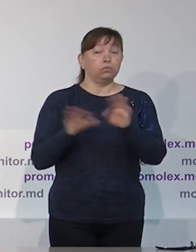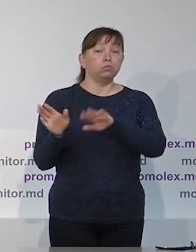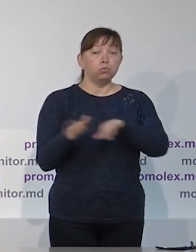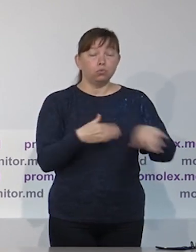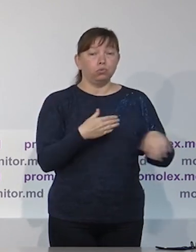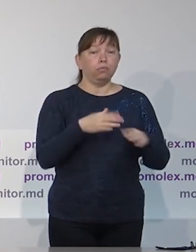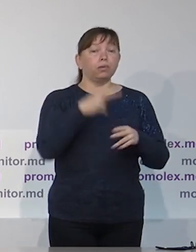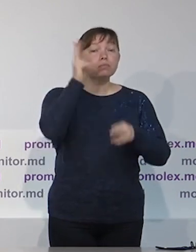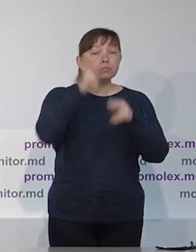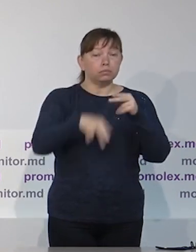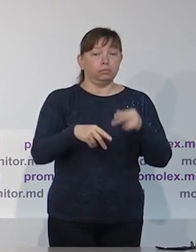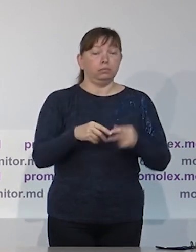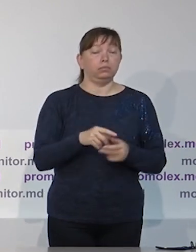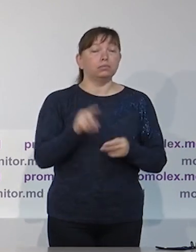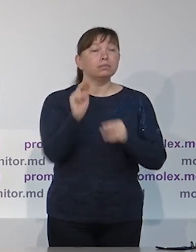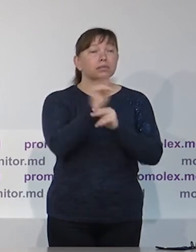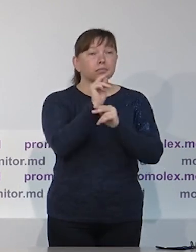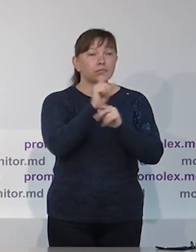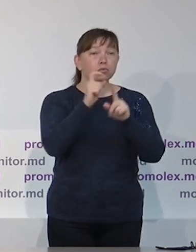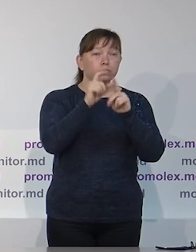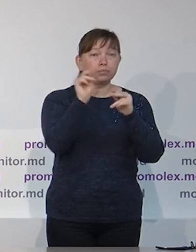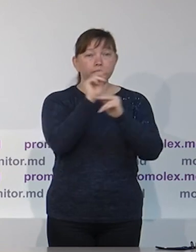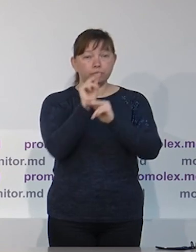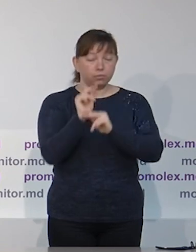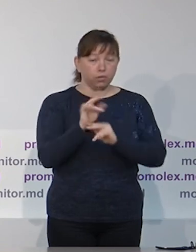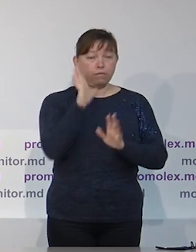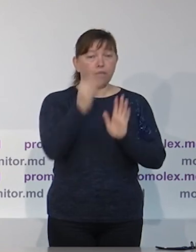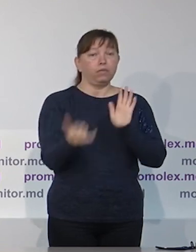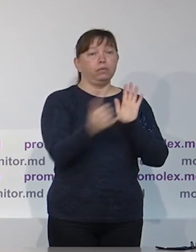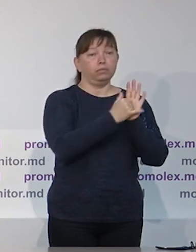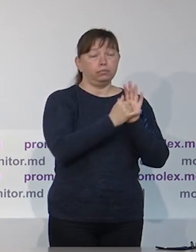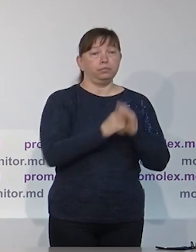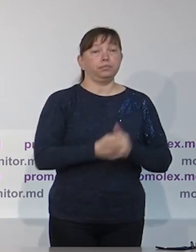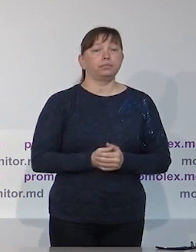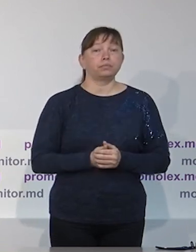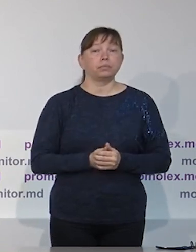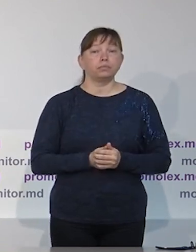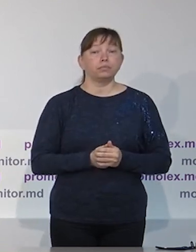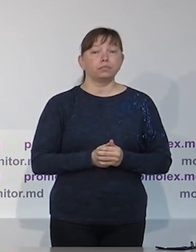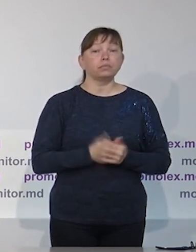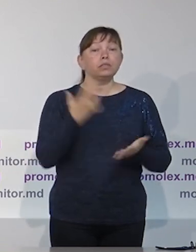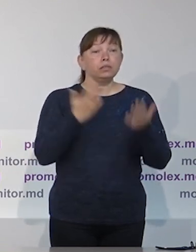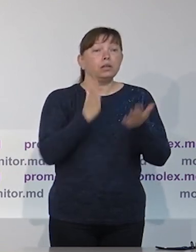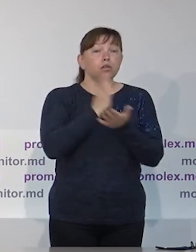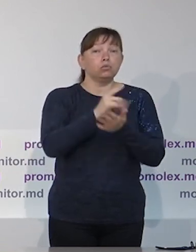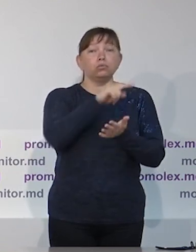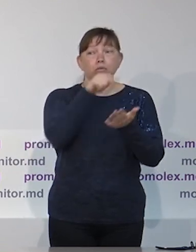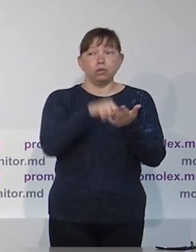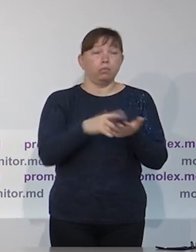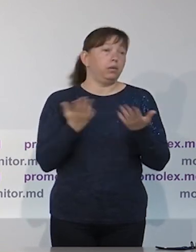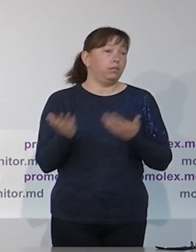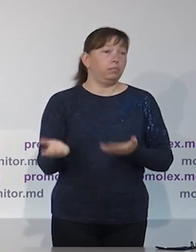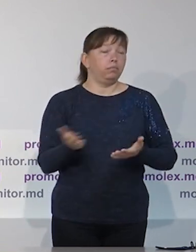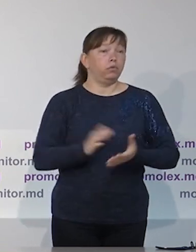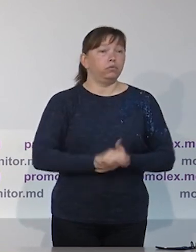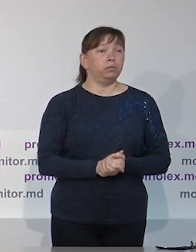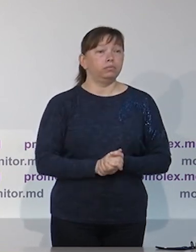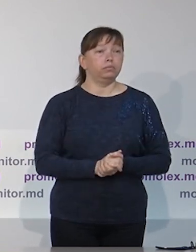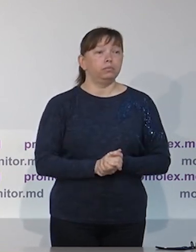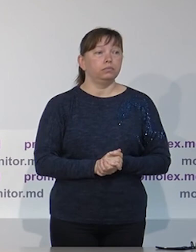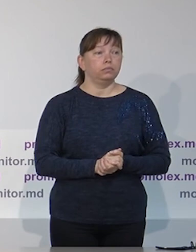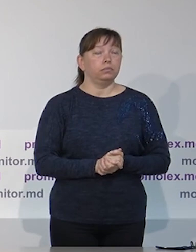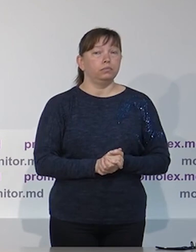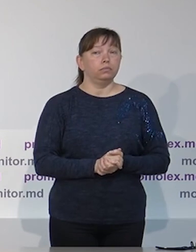рассказал, вы можете найти в отчете, который мы разместим на веб-странице ассоциации после того, как закончим его редактирование.